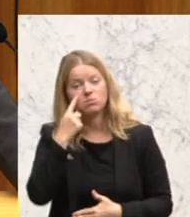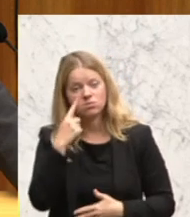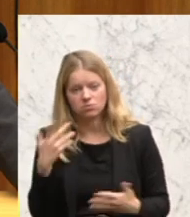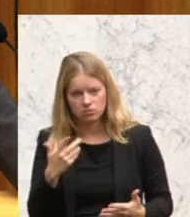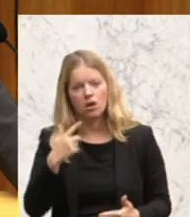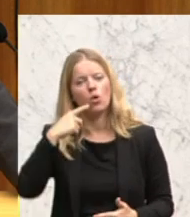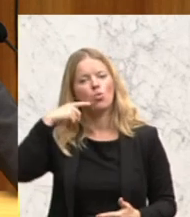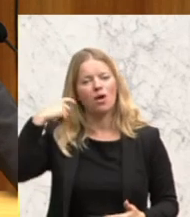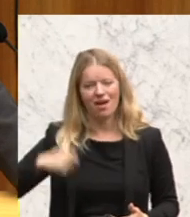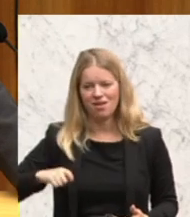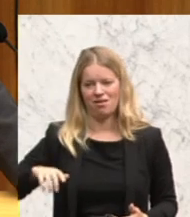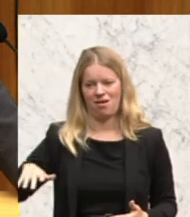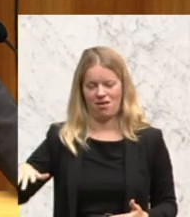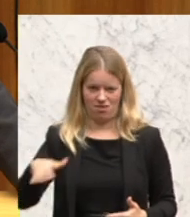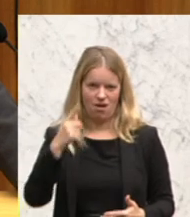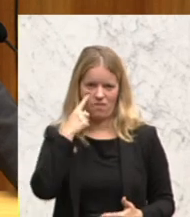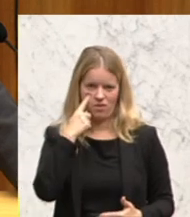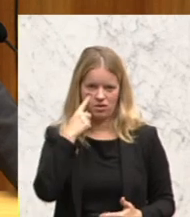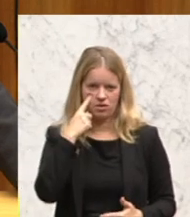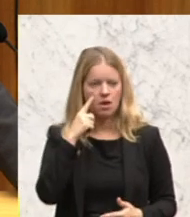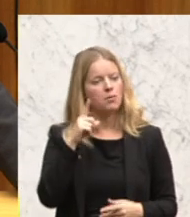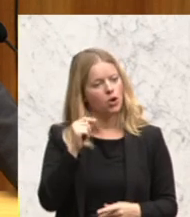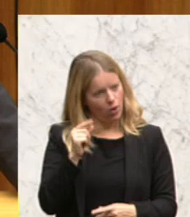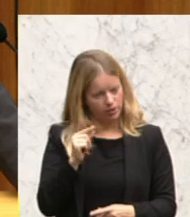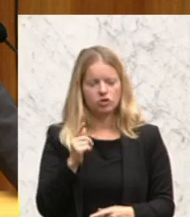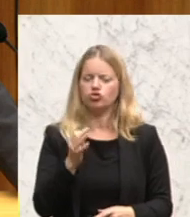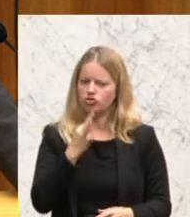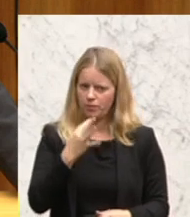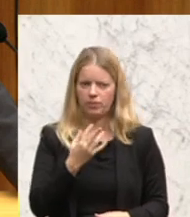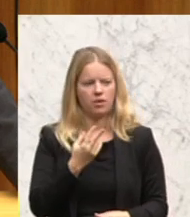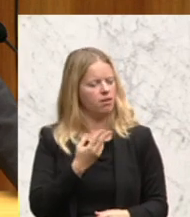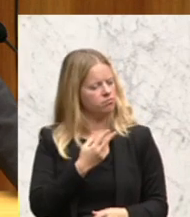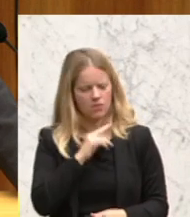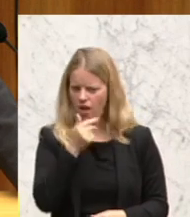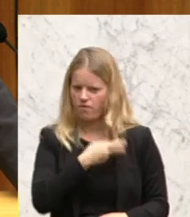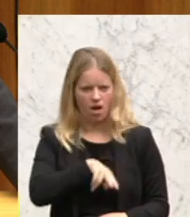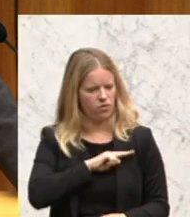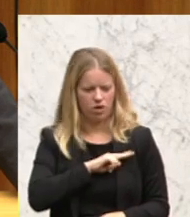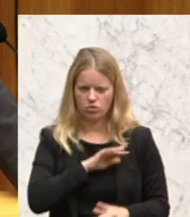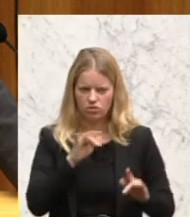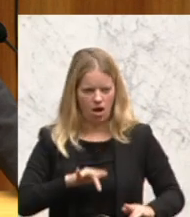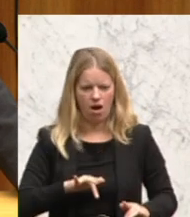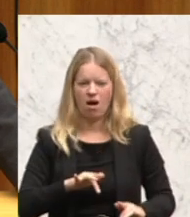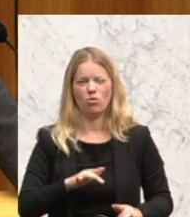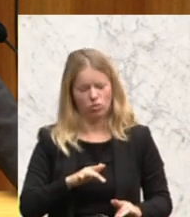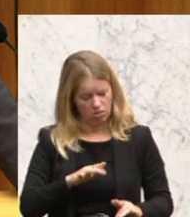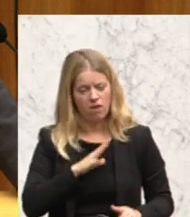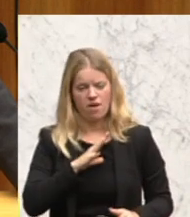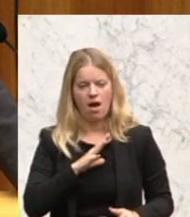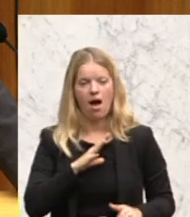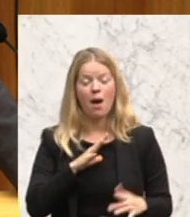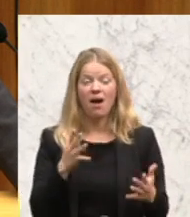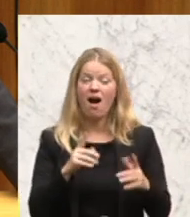Das ist die eine Seite, das ist verantwortungslos und gefährlich. Aber es gibt etwas anderes, was weit über das hinausgeht.